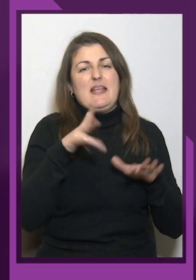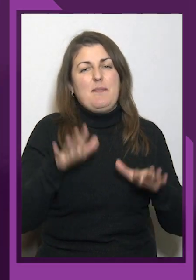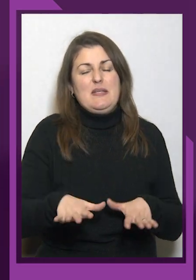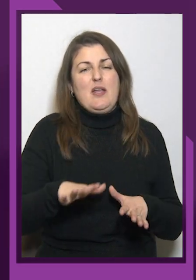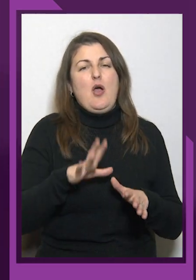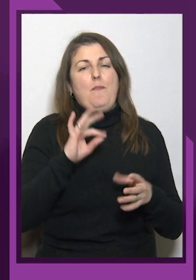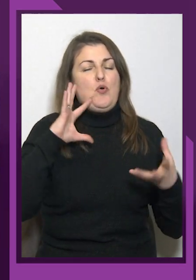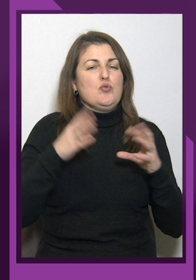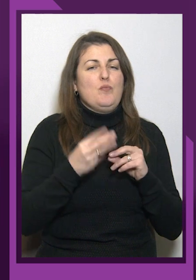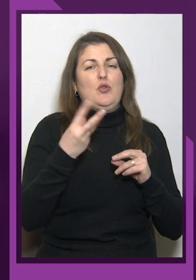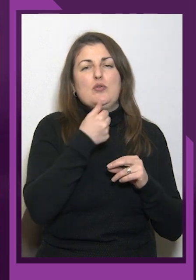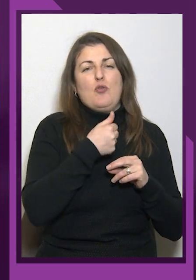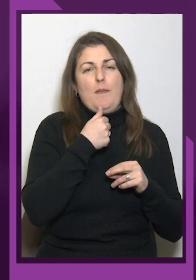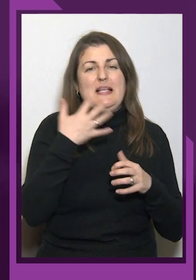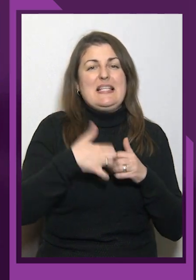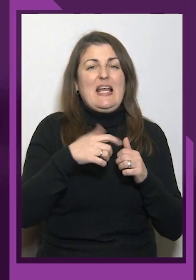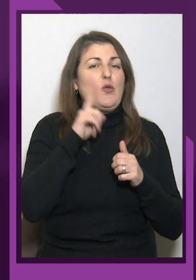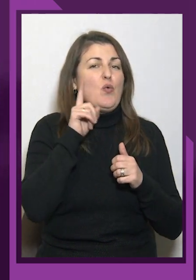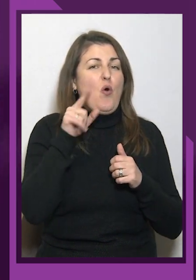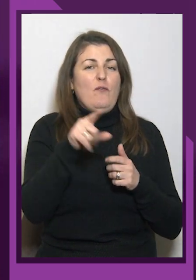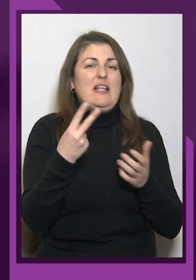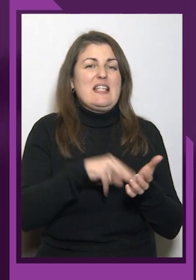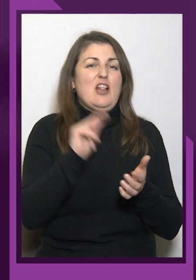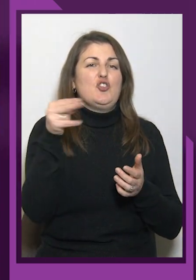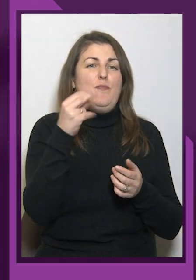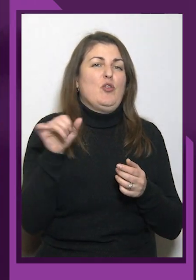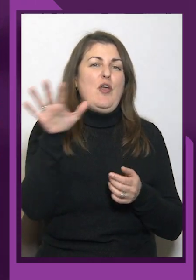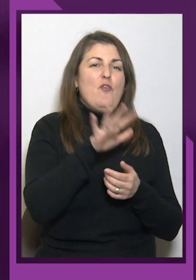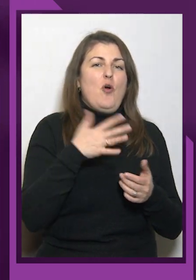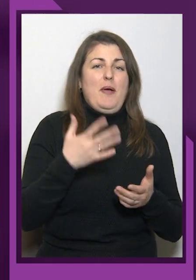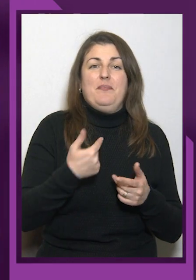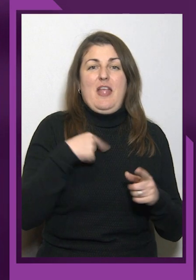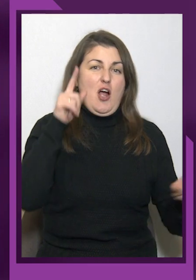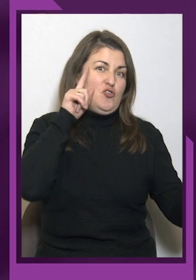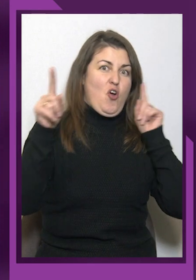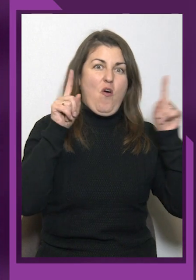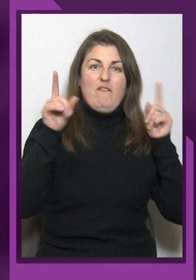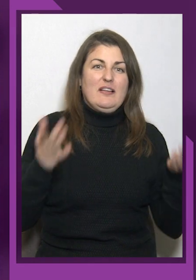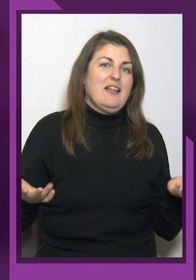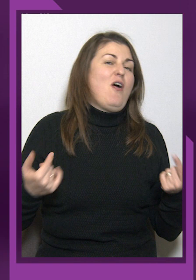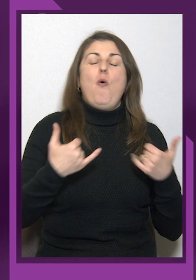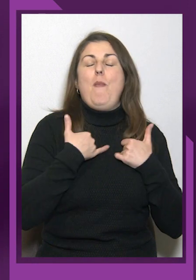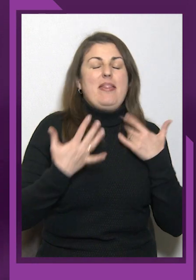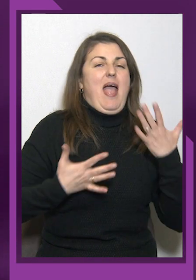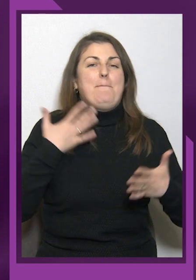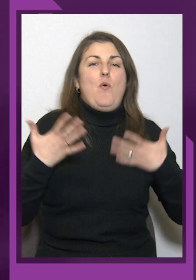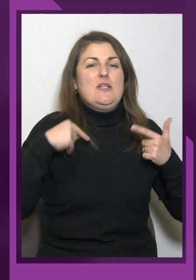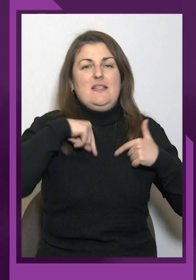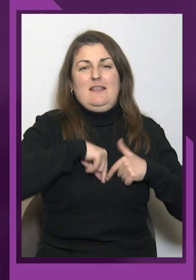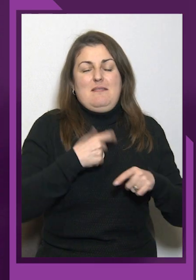місце по сумі трьох спроб. Серед юніорів вона стала чемпіонкою Європи. Я шокована. В мене емоції